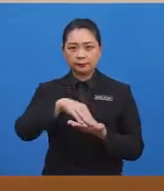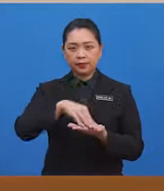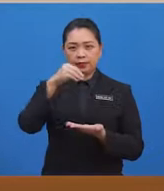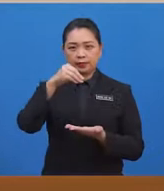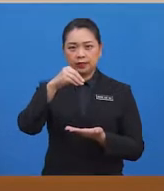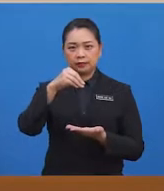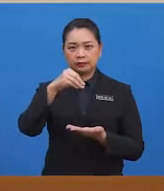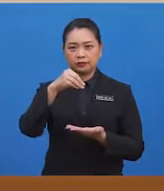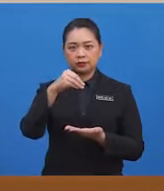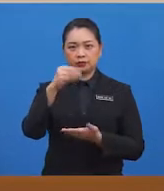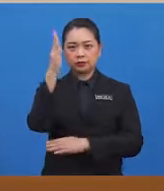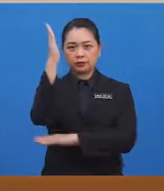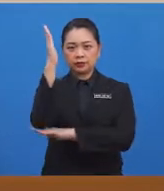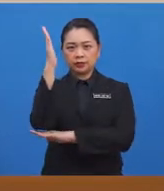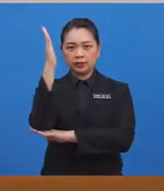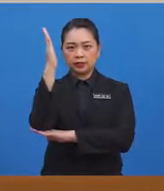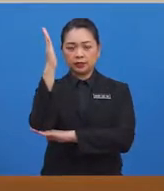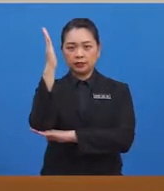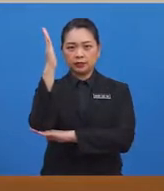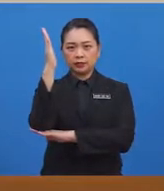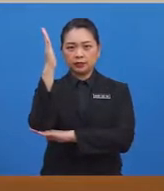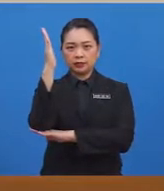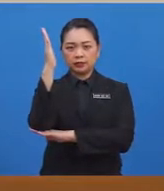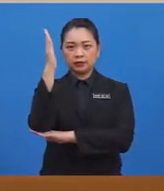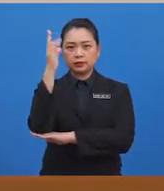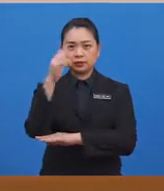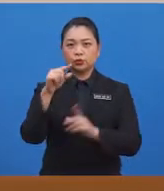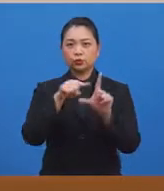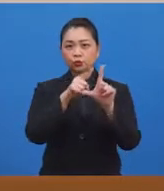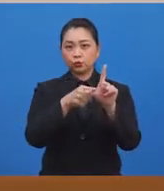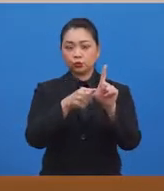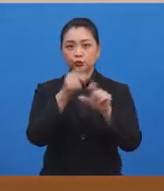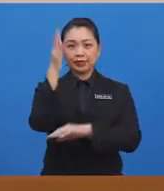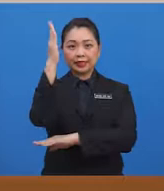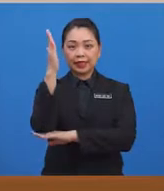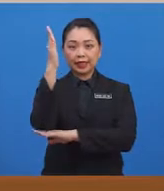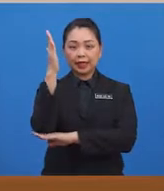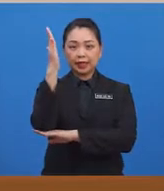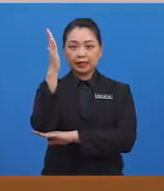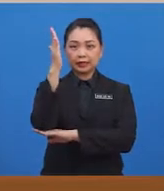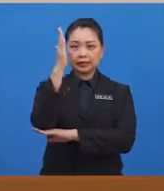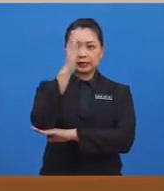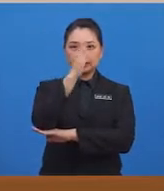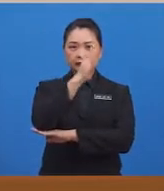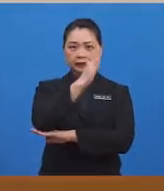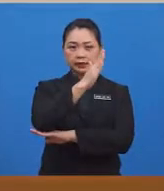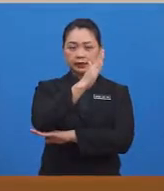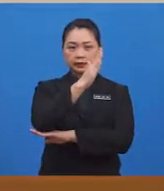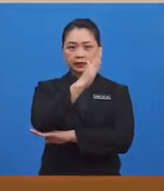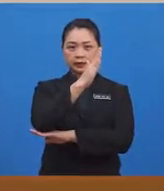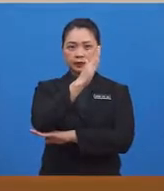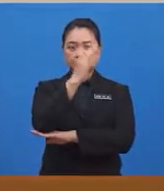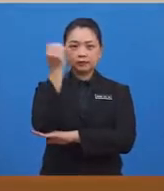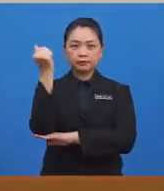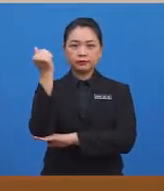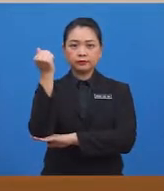tegak. Dan jika di sini kita lihat, ini adalah sudut tirus. Begini pula